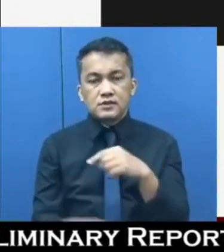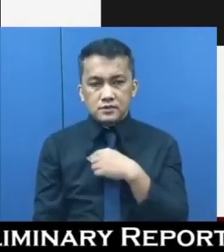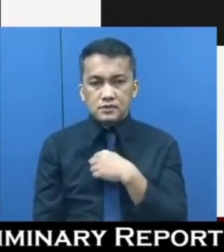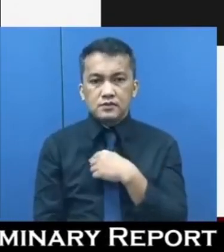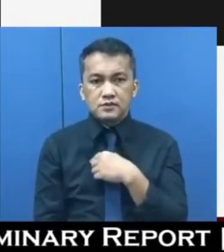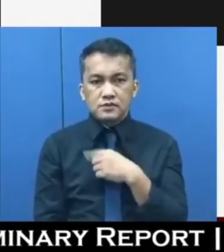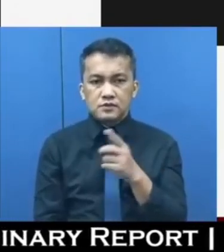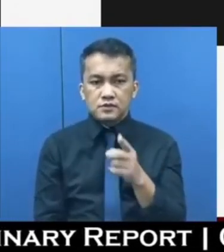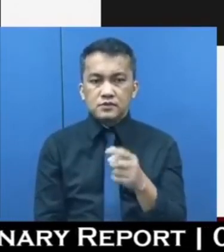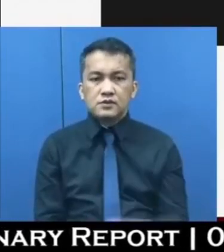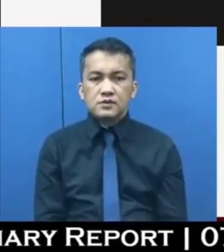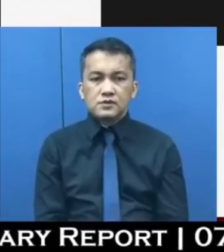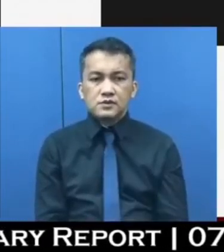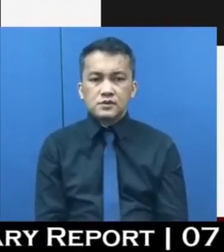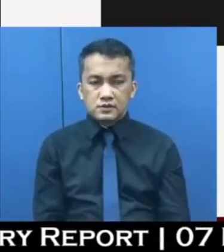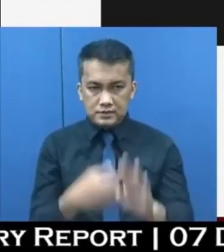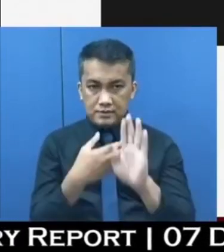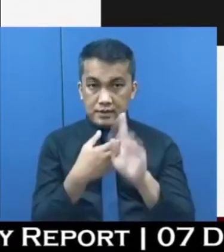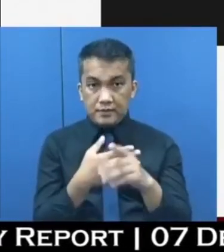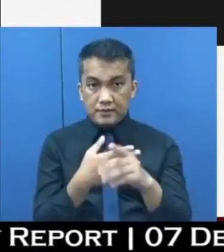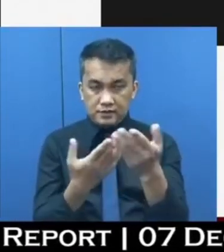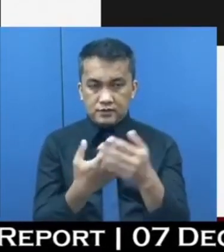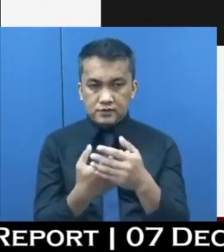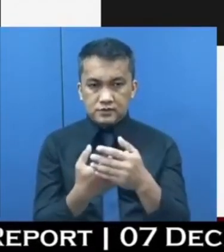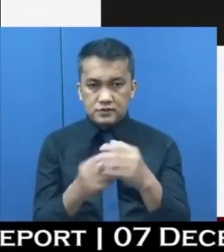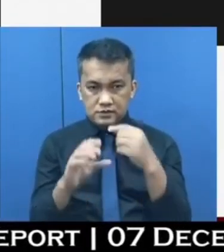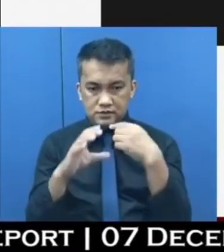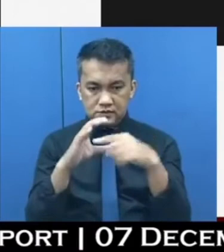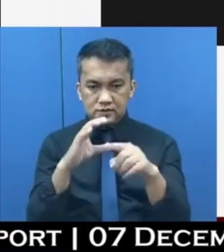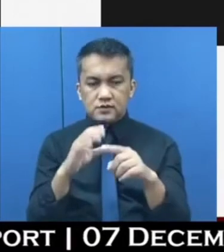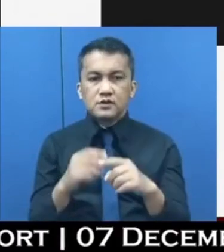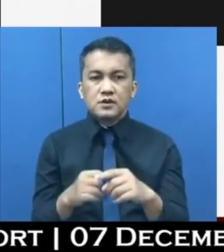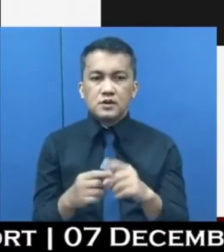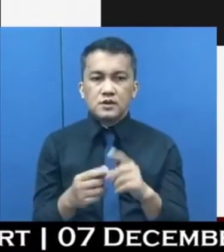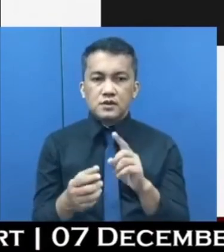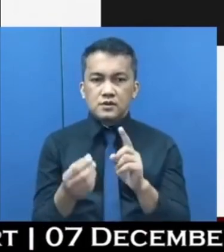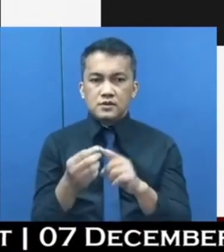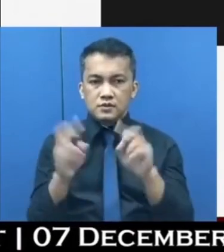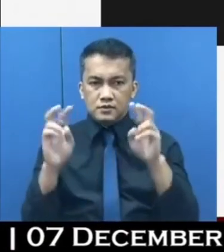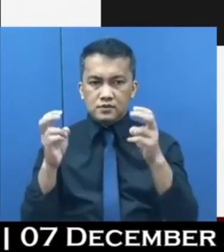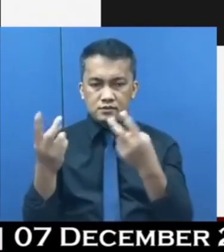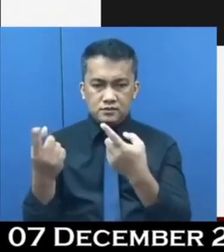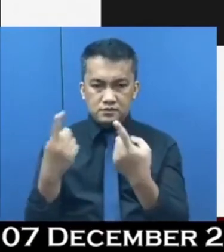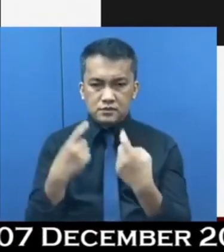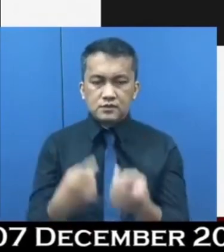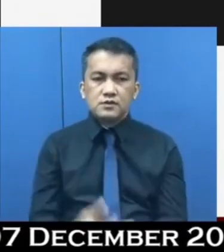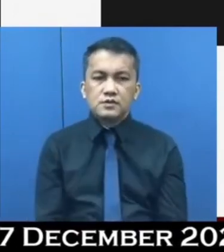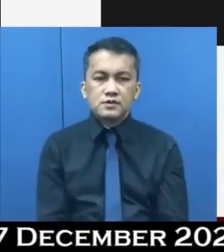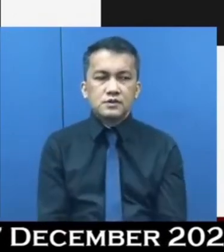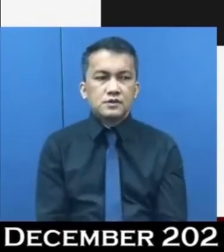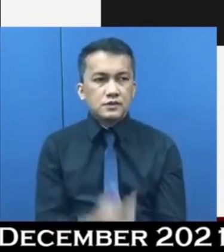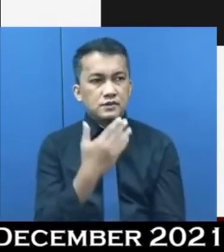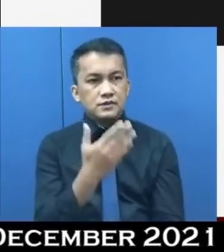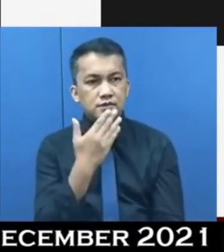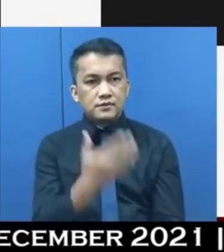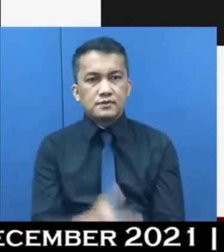we'll get back to you we'll just send you an email on the query thank thank sir